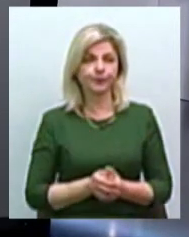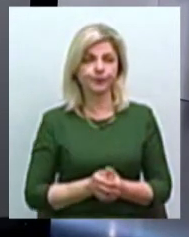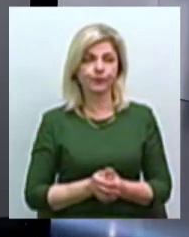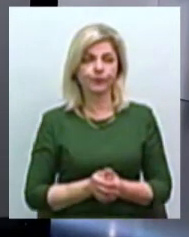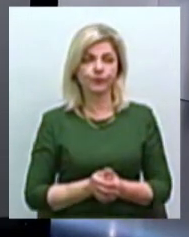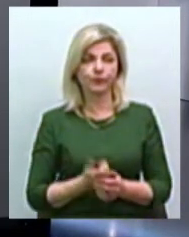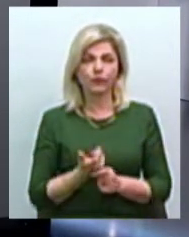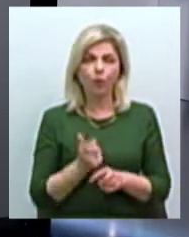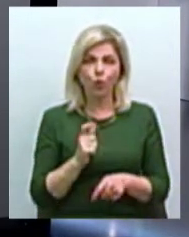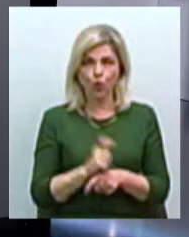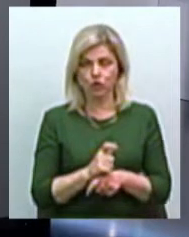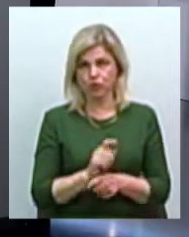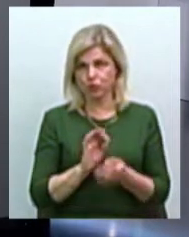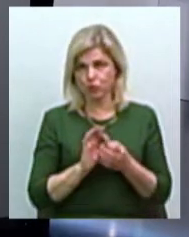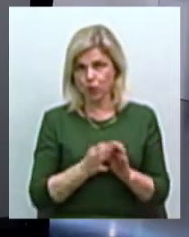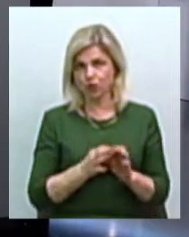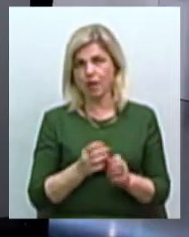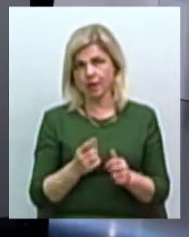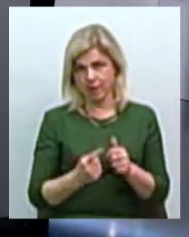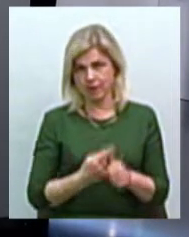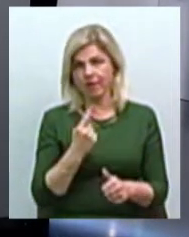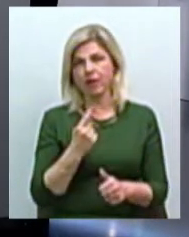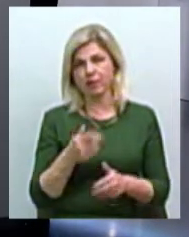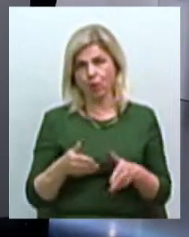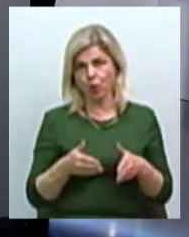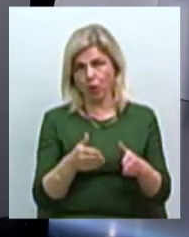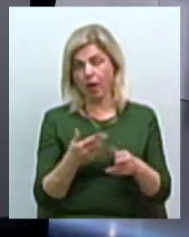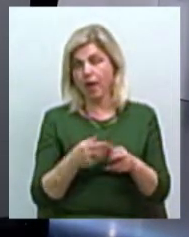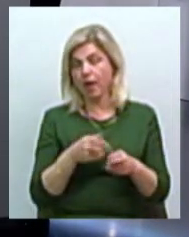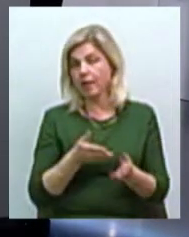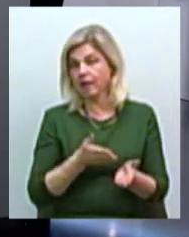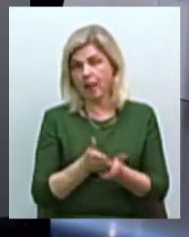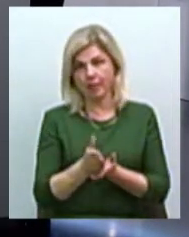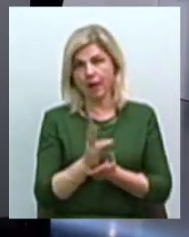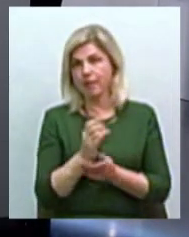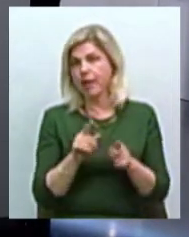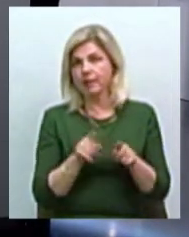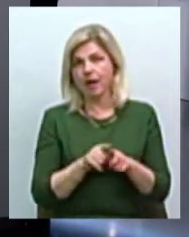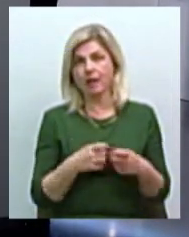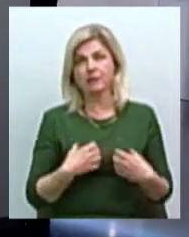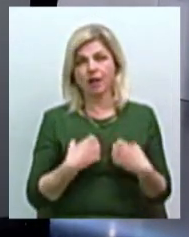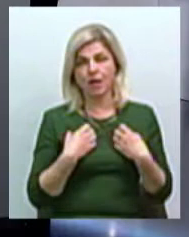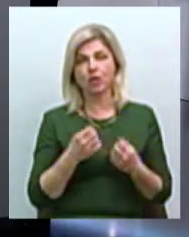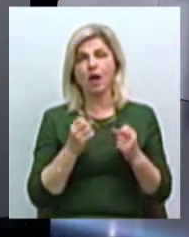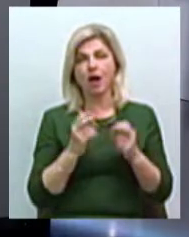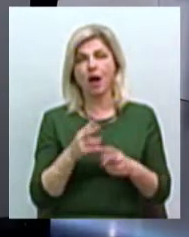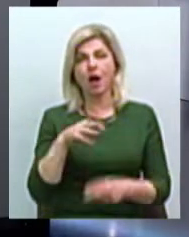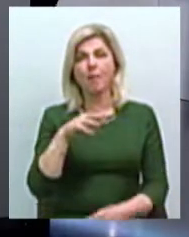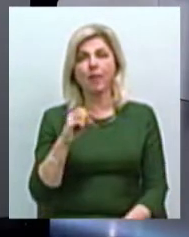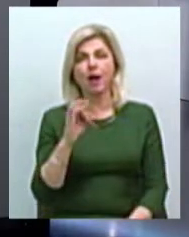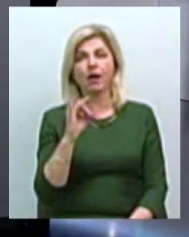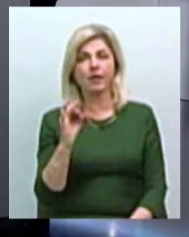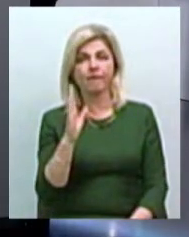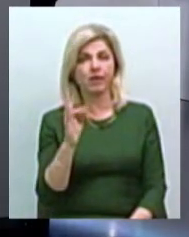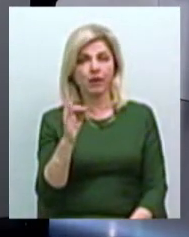дуже складно назвати дорога, це, скоріше, направлення. Звісно, вона не столь страшна, як Мар'ївко-Мар'янівка, але я не хотів би